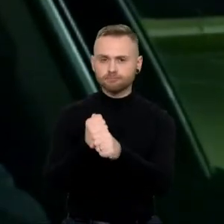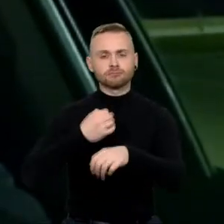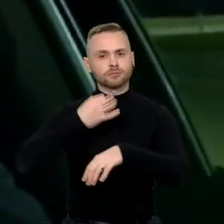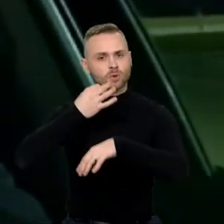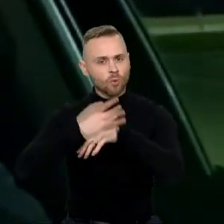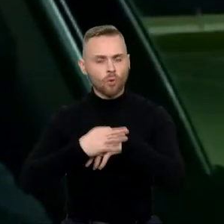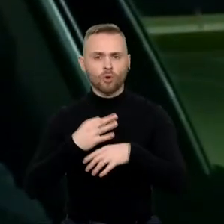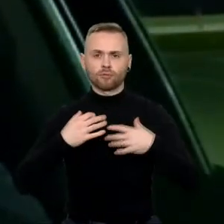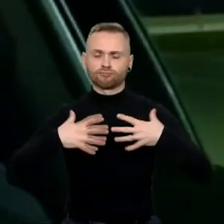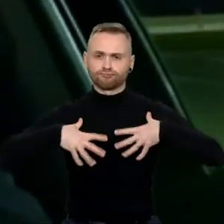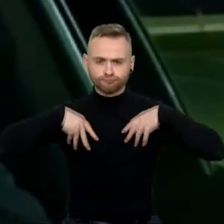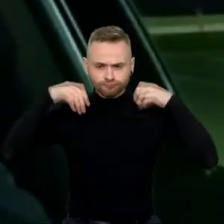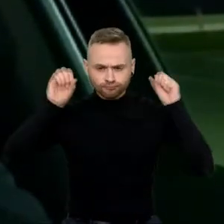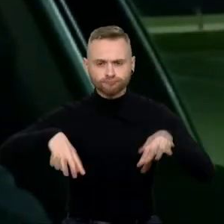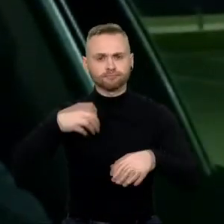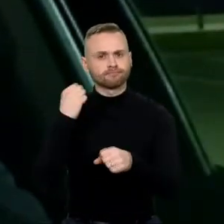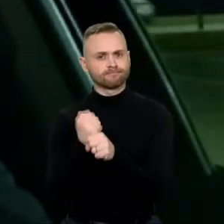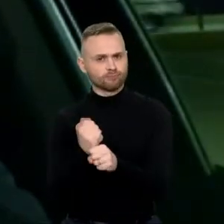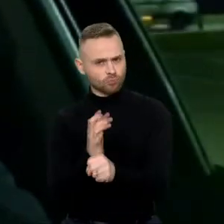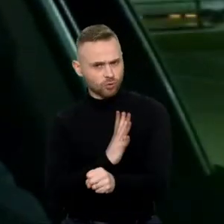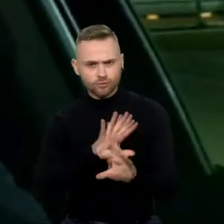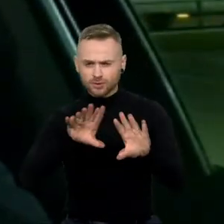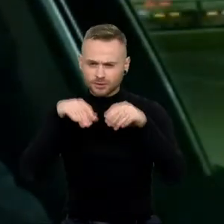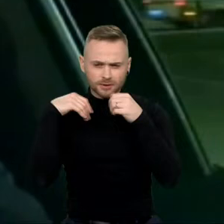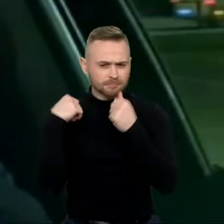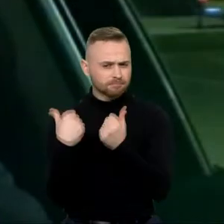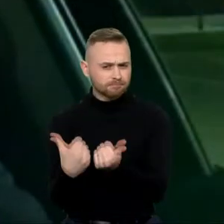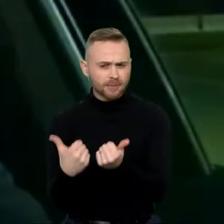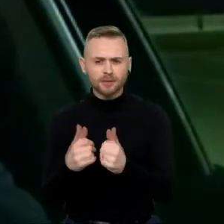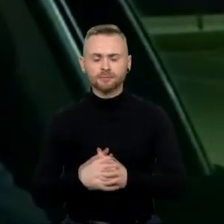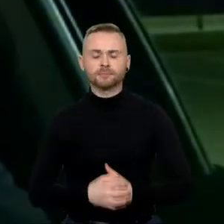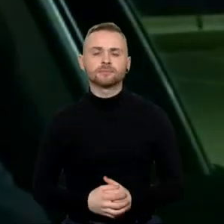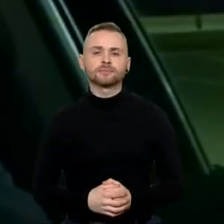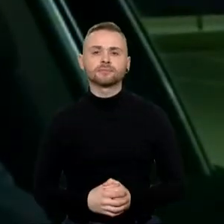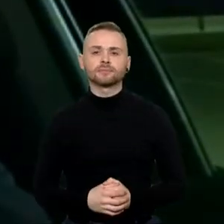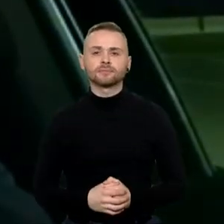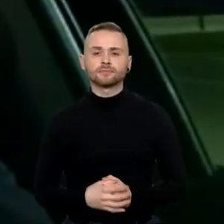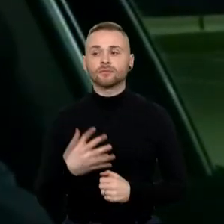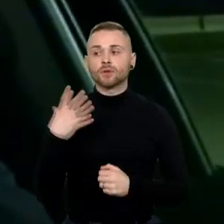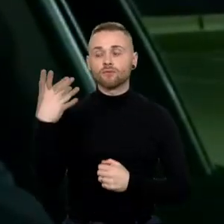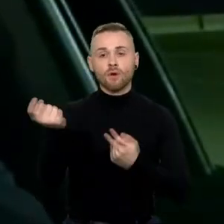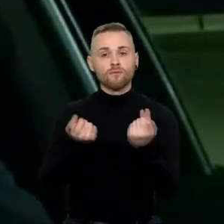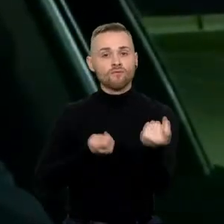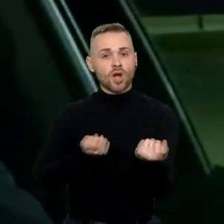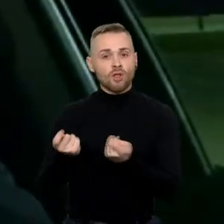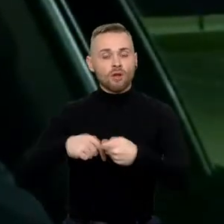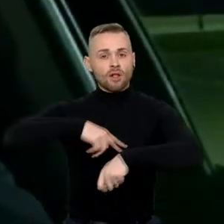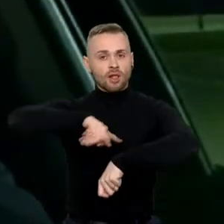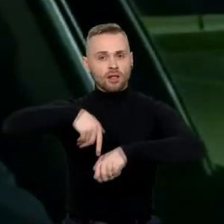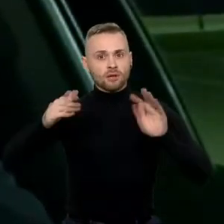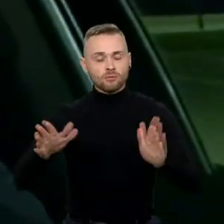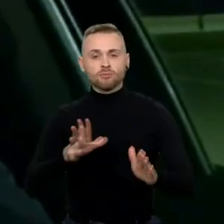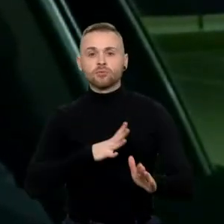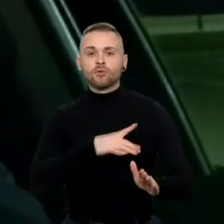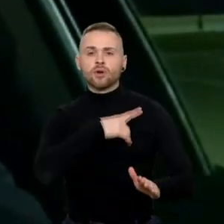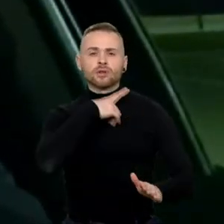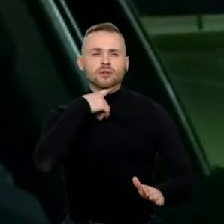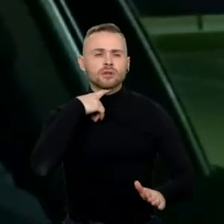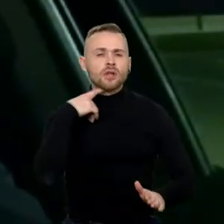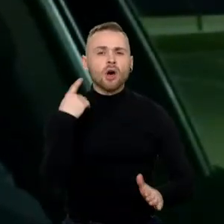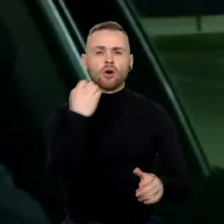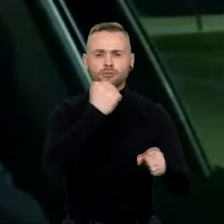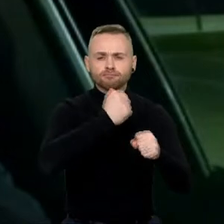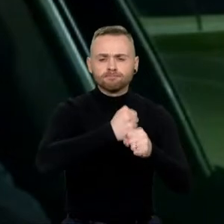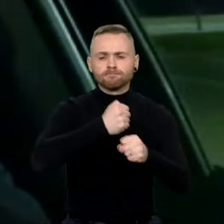darbšiai, tikrai jo vadovavimo metu padaryta daug labai svarbių